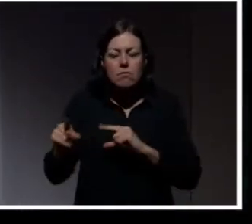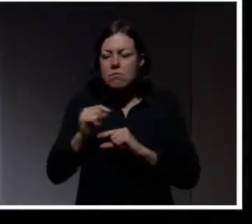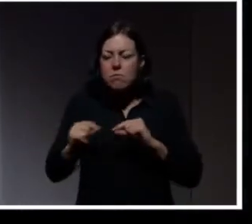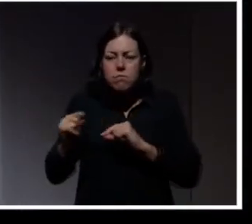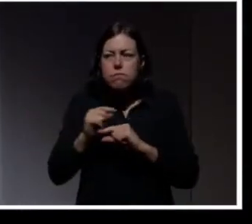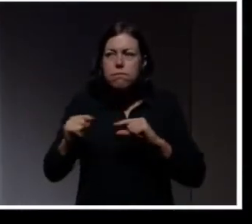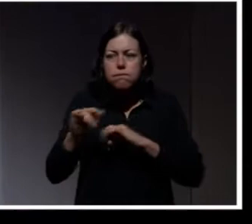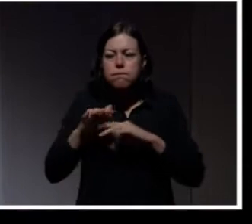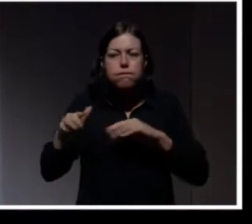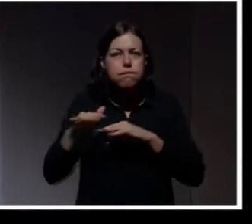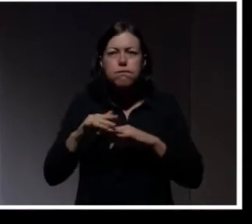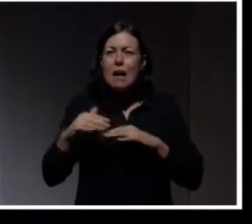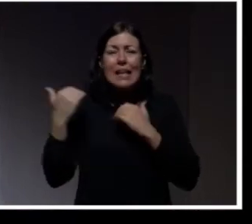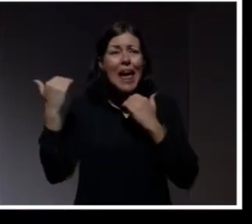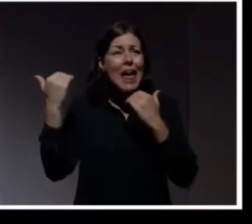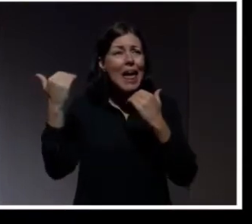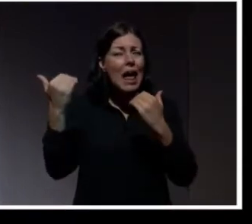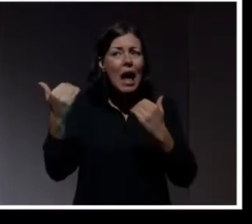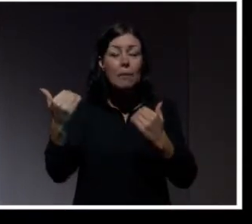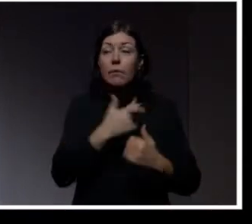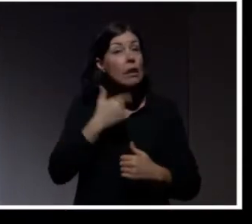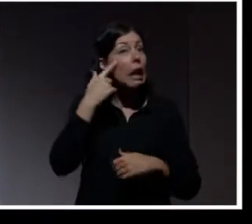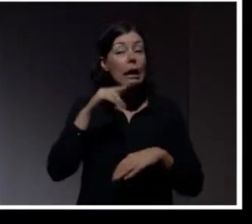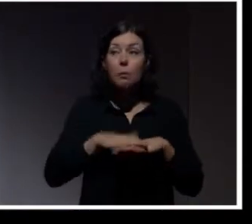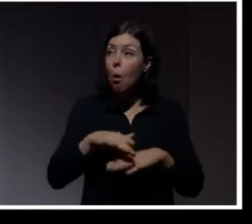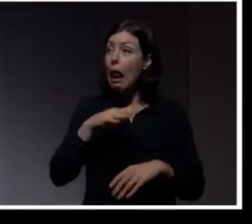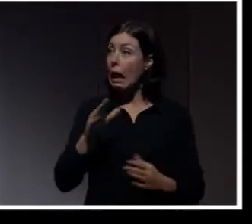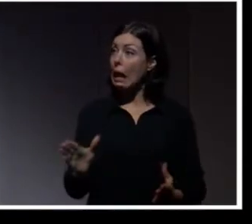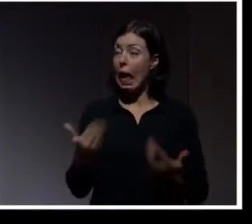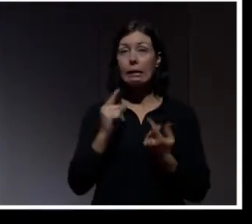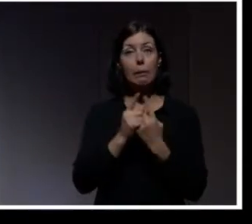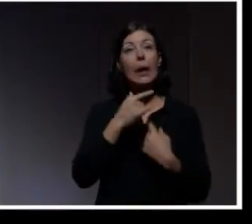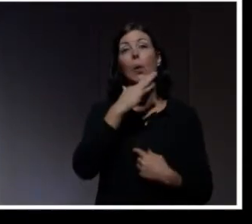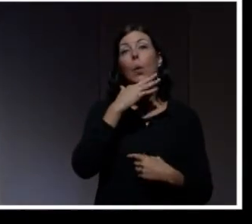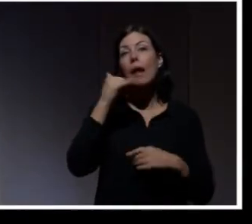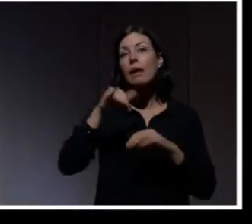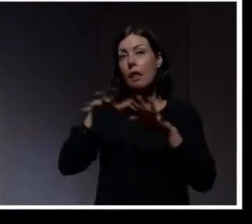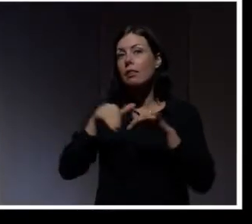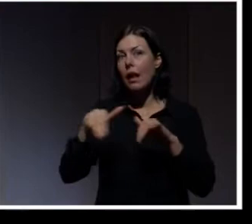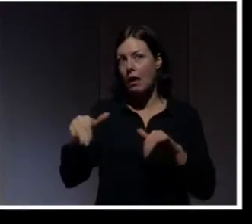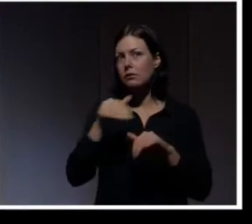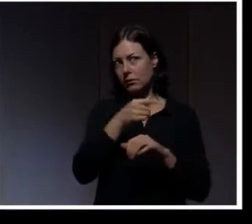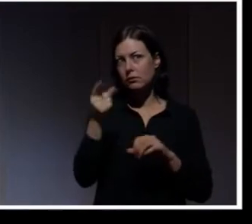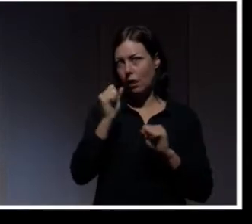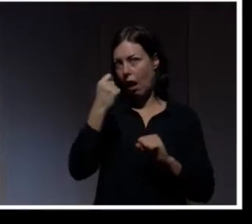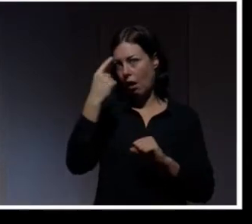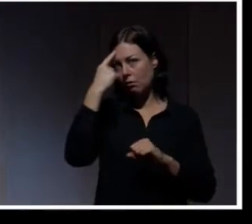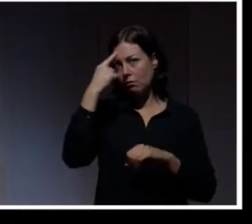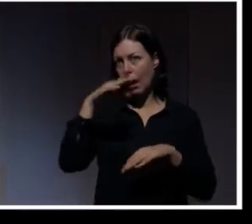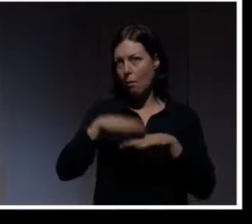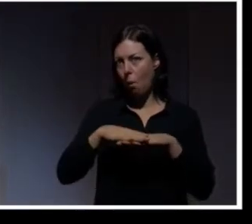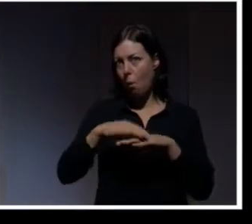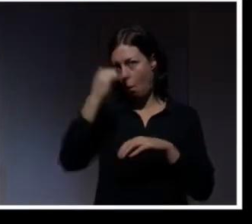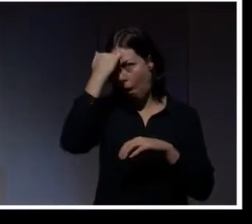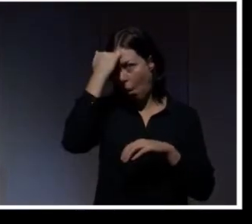inte på. Det är lätt att bli lurad på nätet, det är det andra vi ska komma ihåg. Bedragarna vet, och du